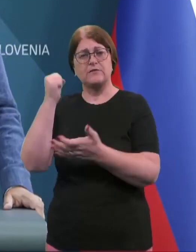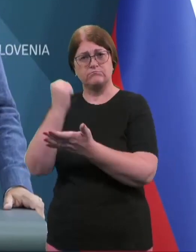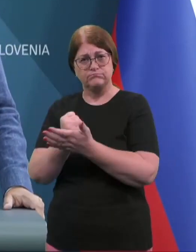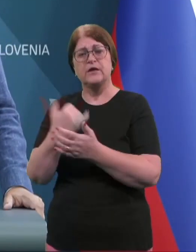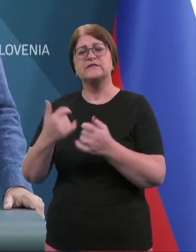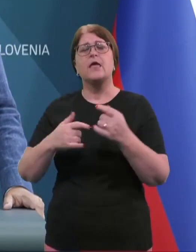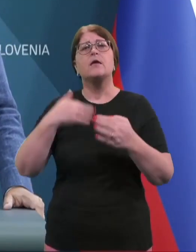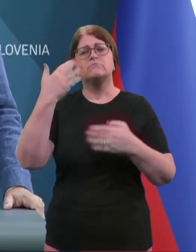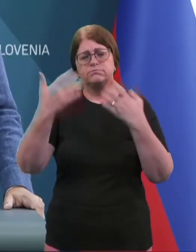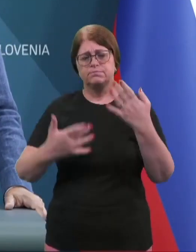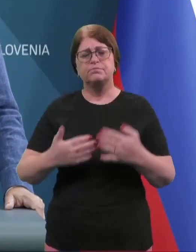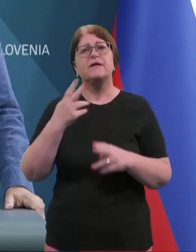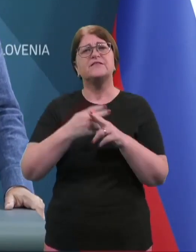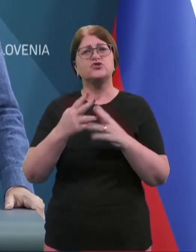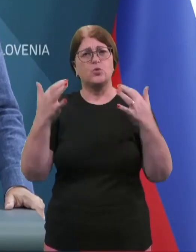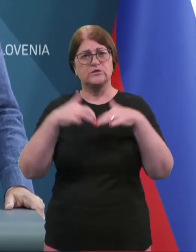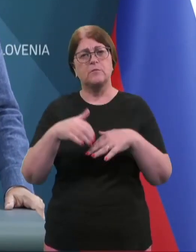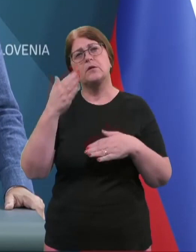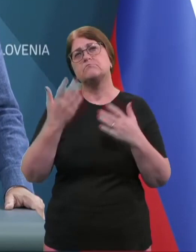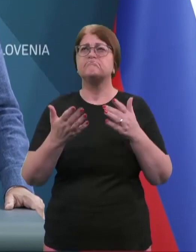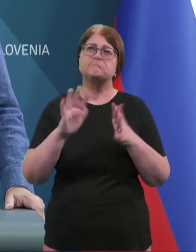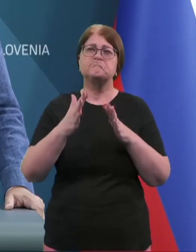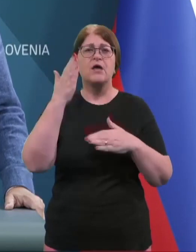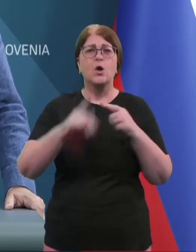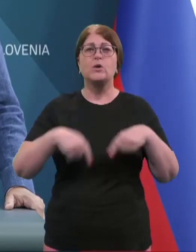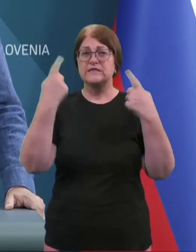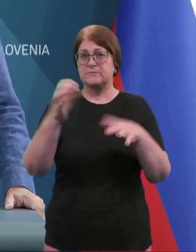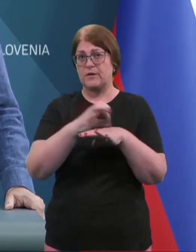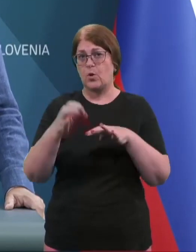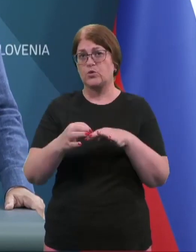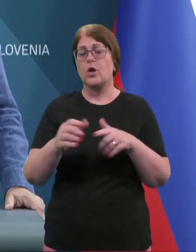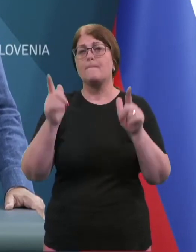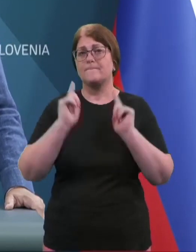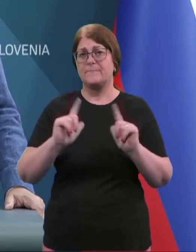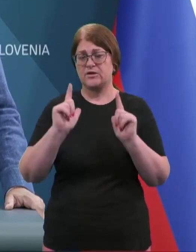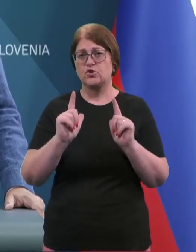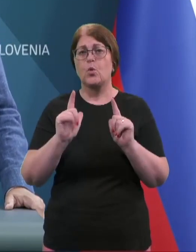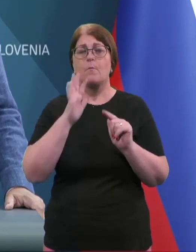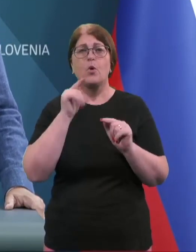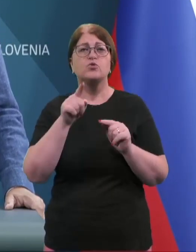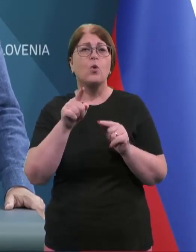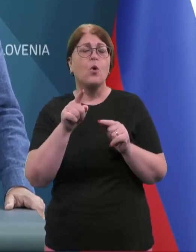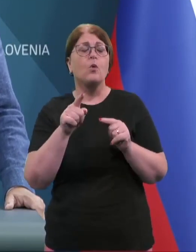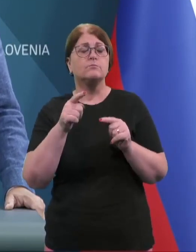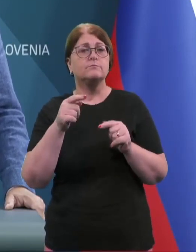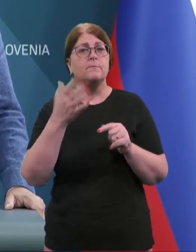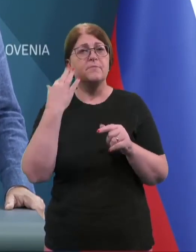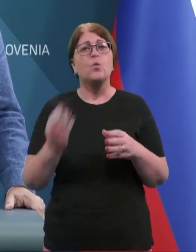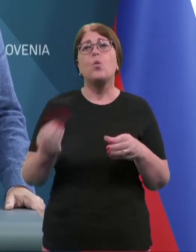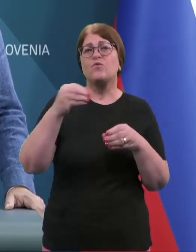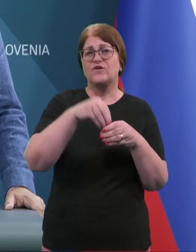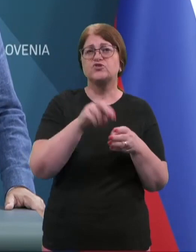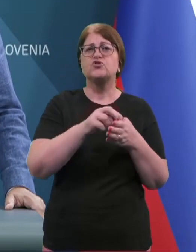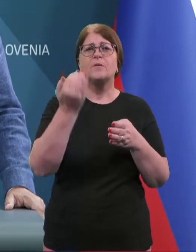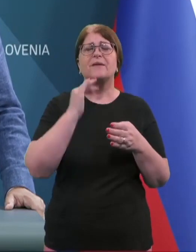proceduro v državni zbor, pričakujemo, da bo konec prihodnega tedna še prej na kolegijo predsednice državnega zbora bil vrščeni,